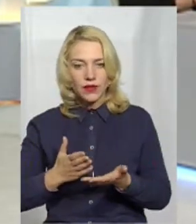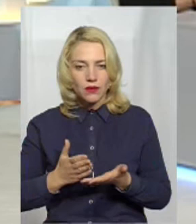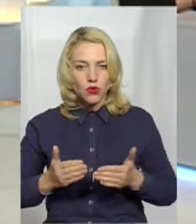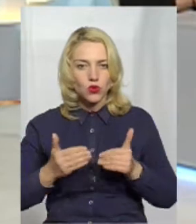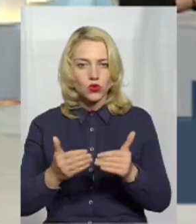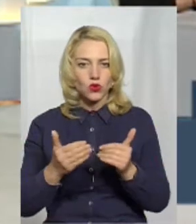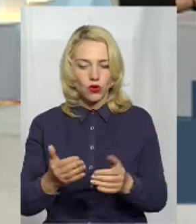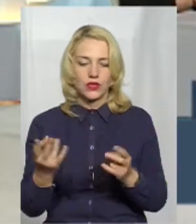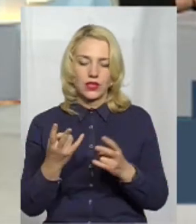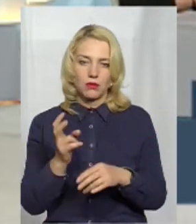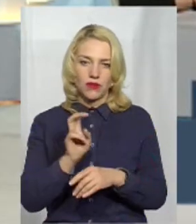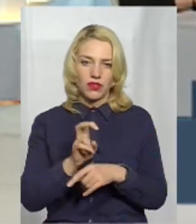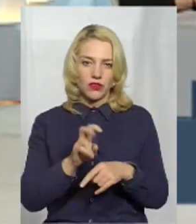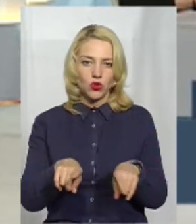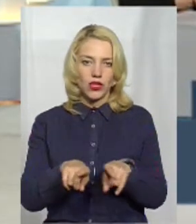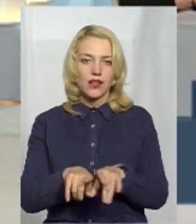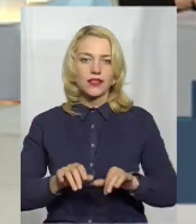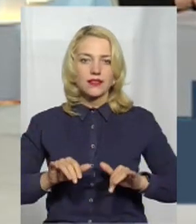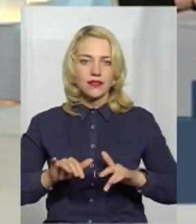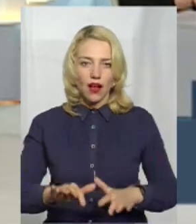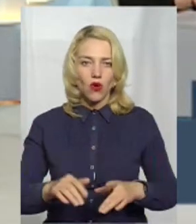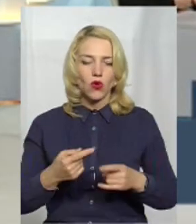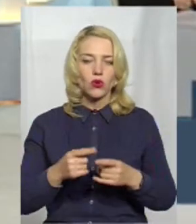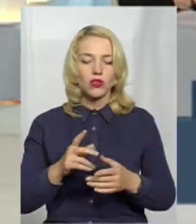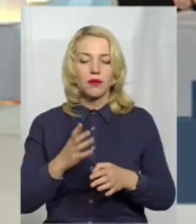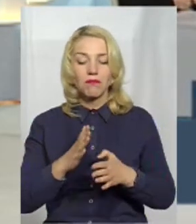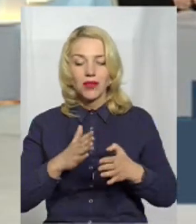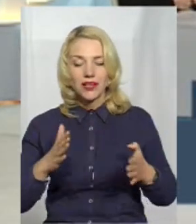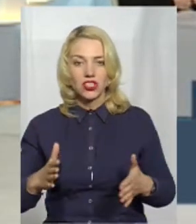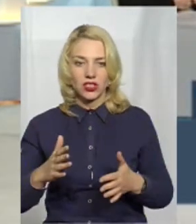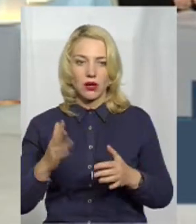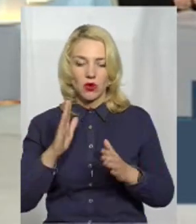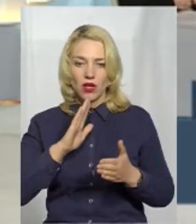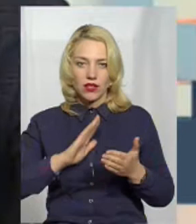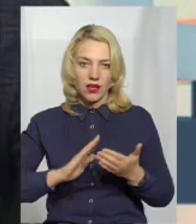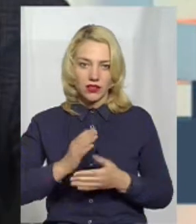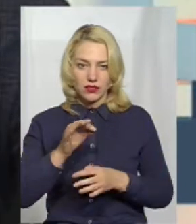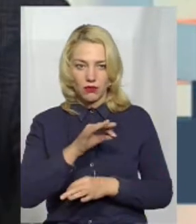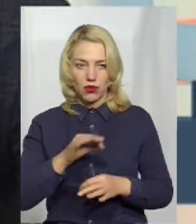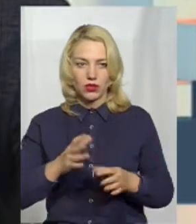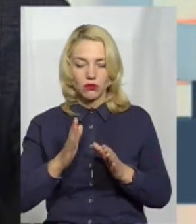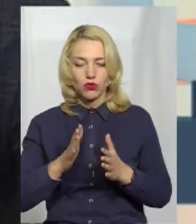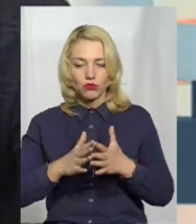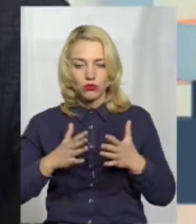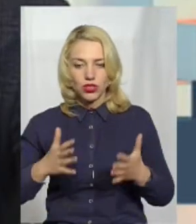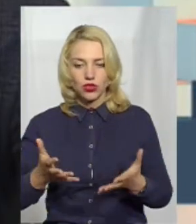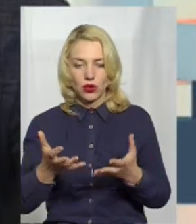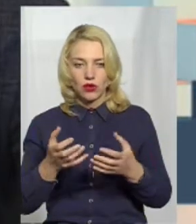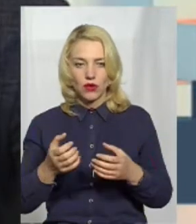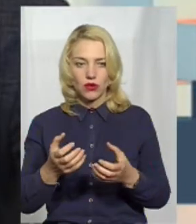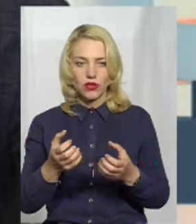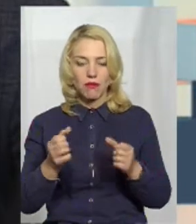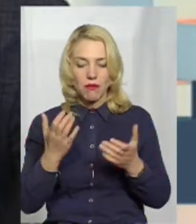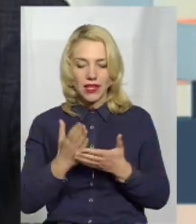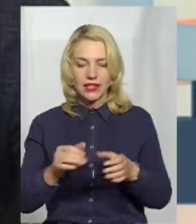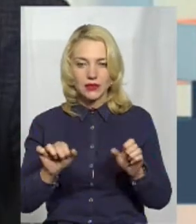заходи. І чим більше таких заходів буде, тим більше якісними будуть ці проекти, тим більше вони будуть мати змогу отримувати фінансування.